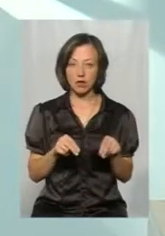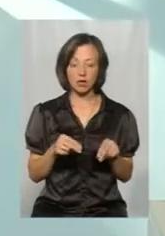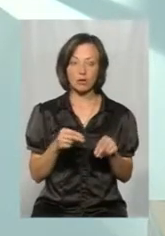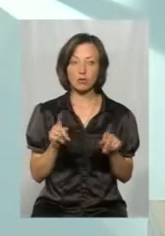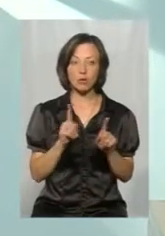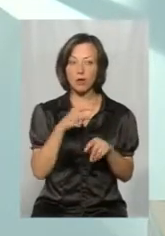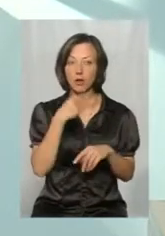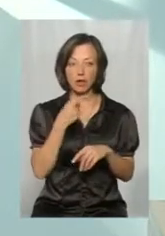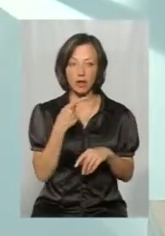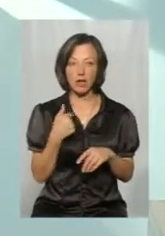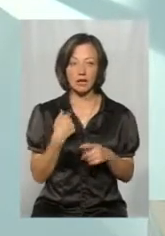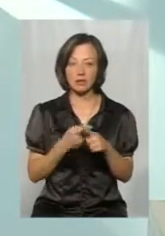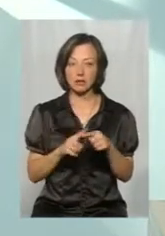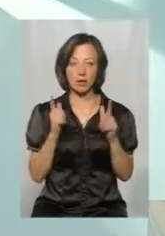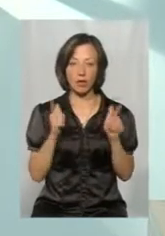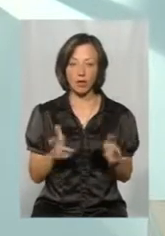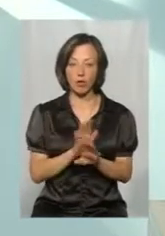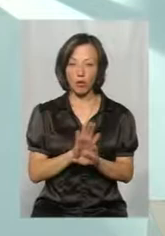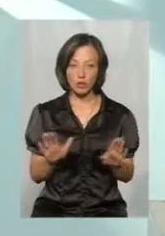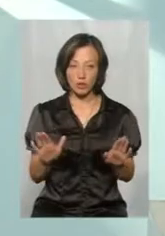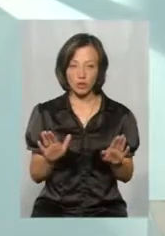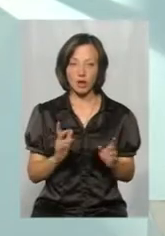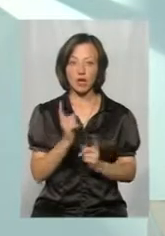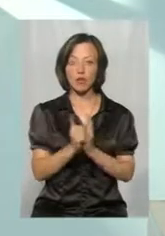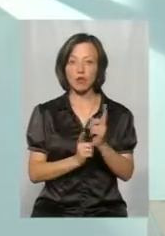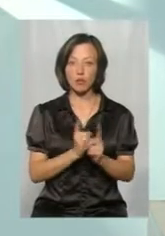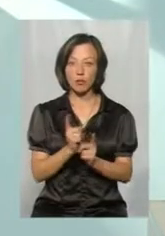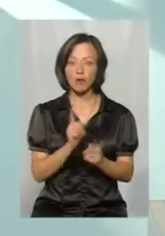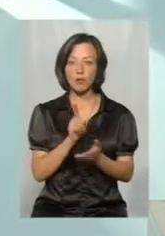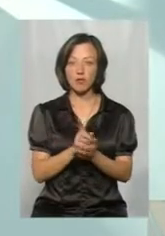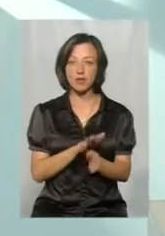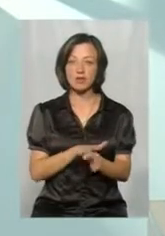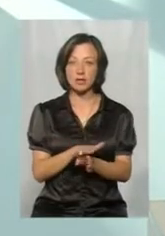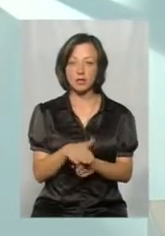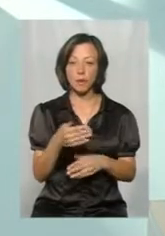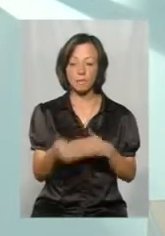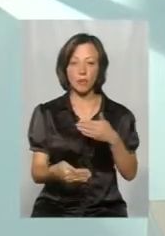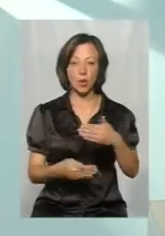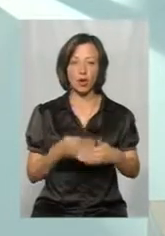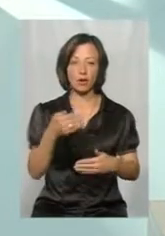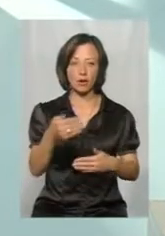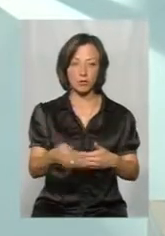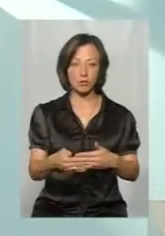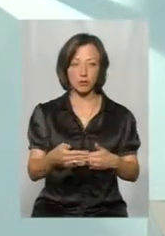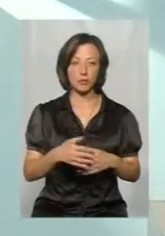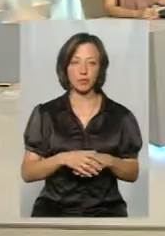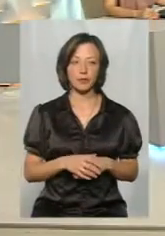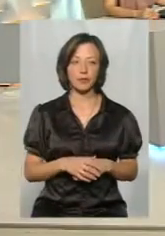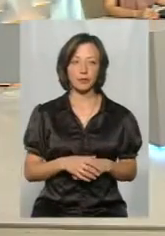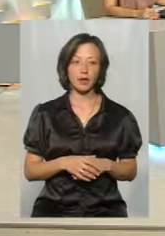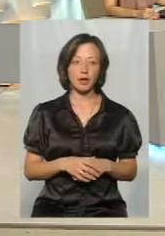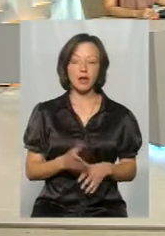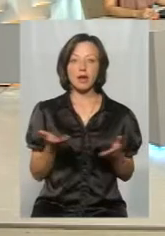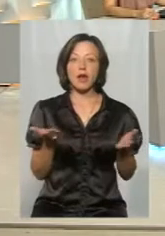щоб ви не говорили, я з цим не погоджуся, реформування повинно здійснюватися поетапно, так? І